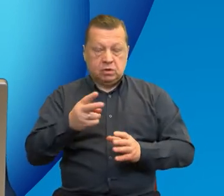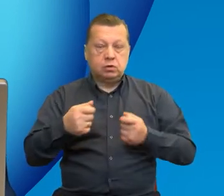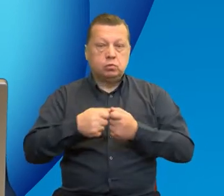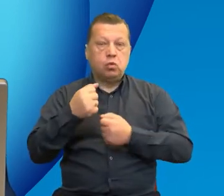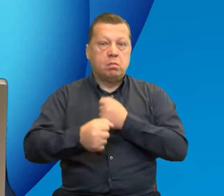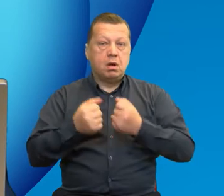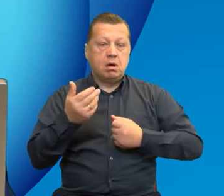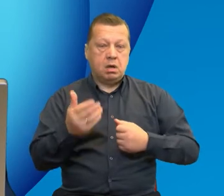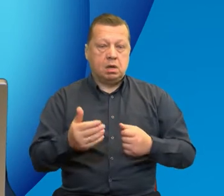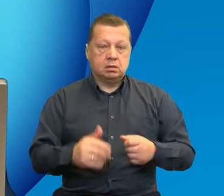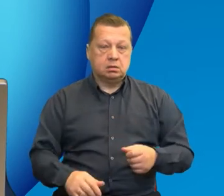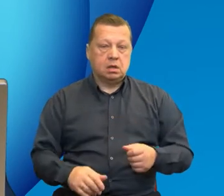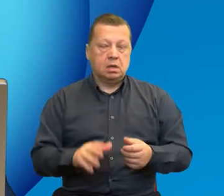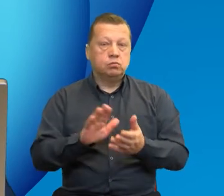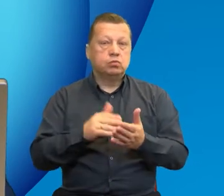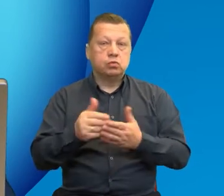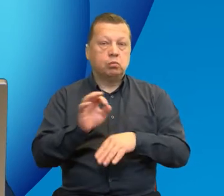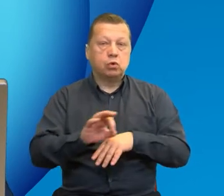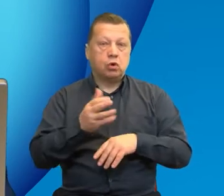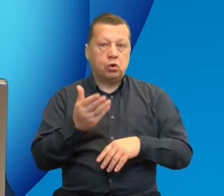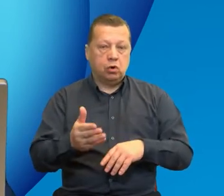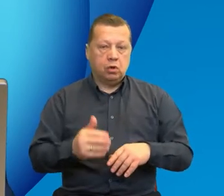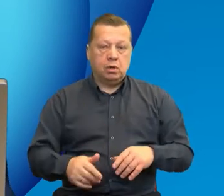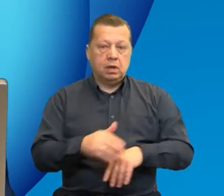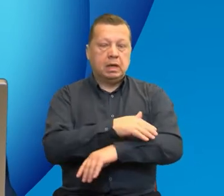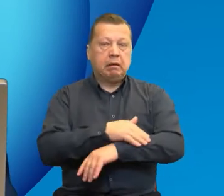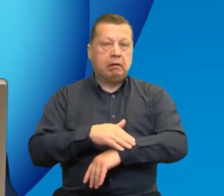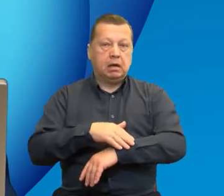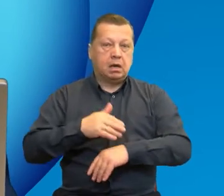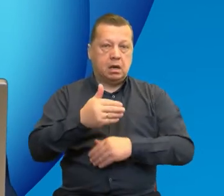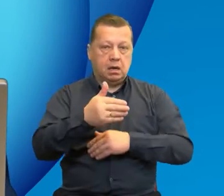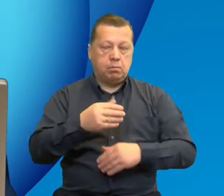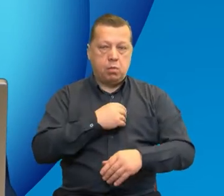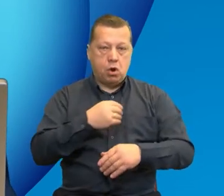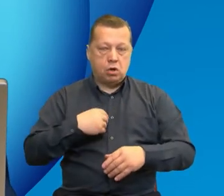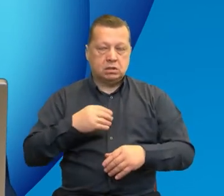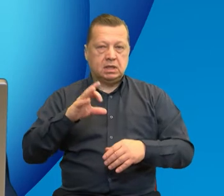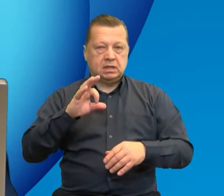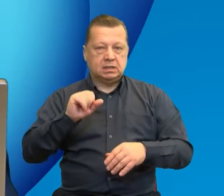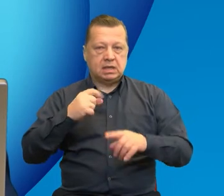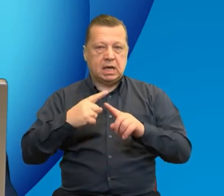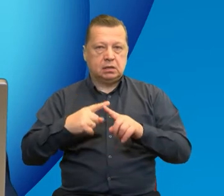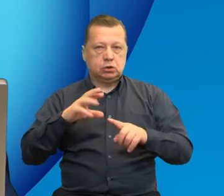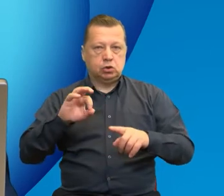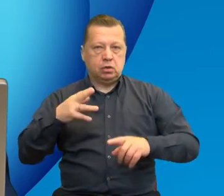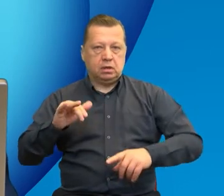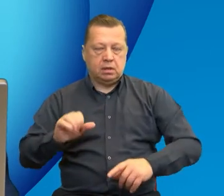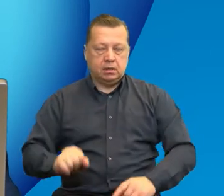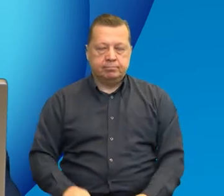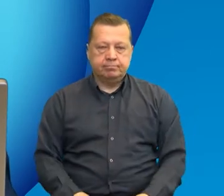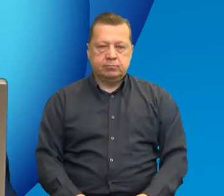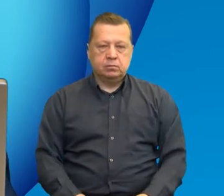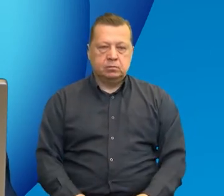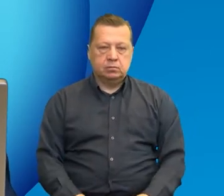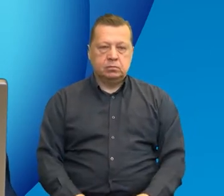współpracy właśnie na przykładzie projektu na pograniczu polsko-saksońskim. I